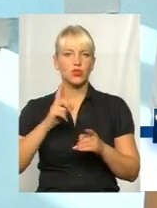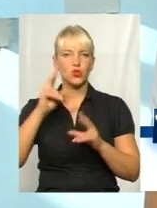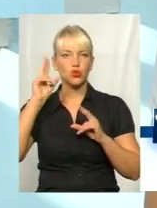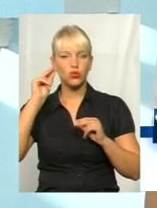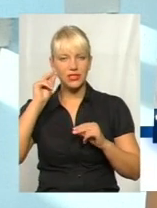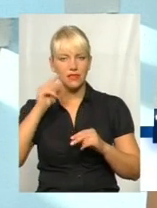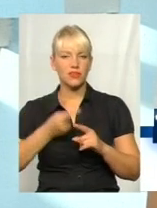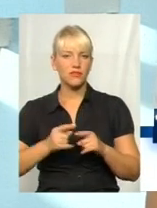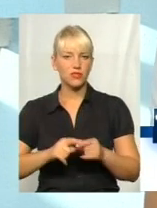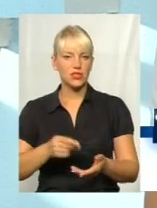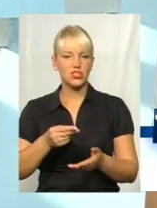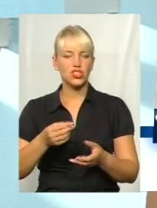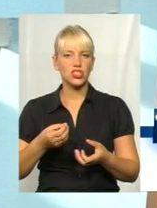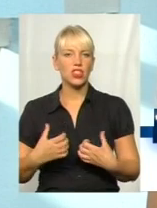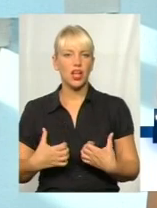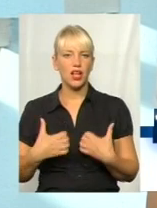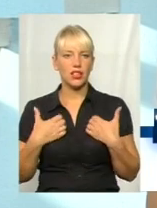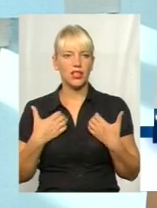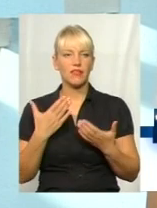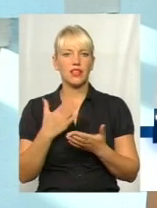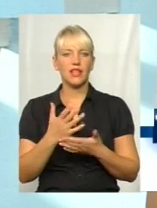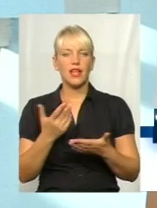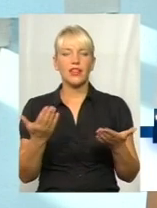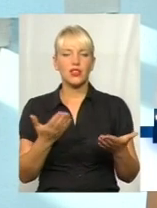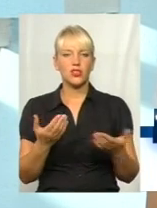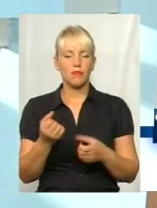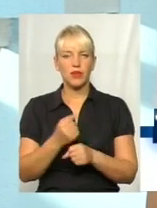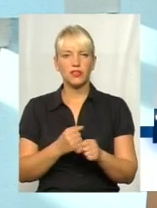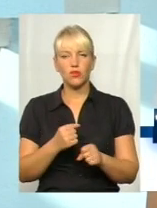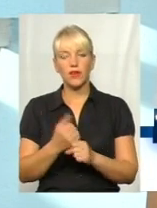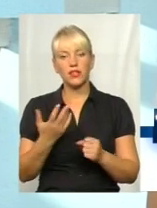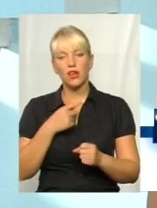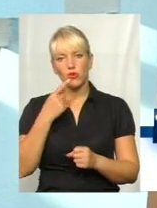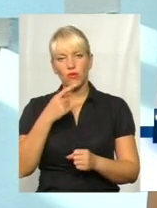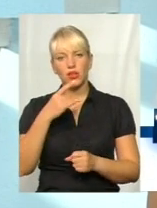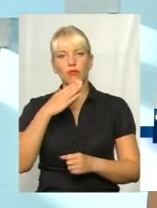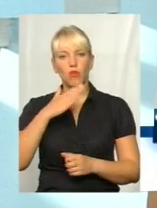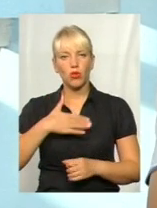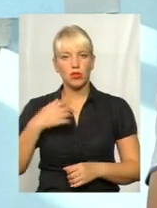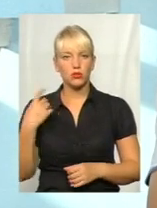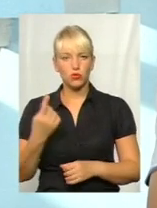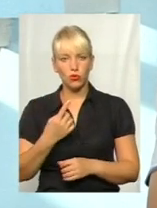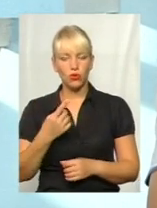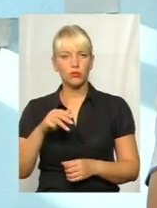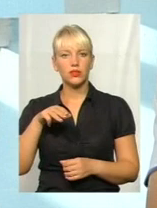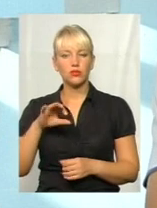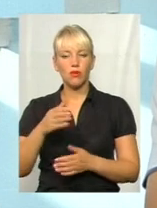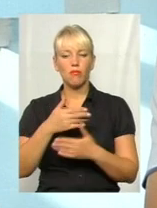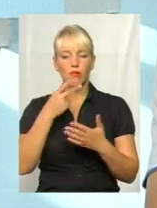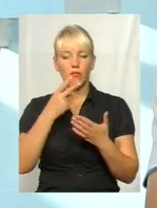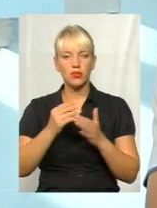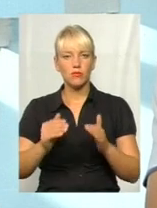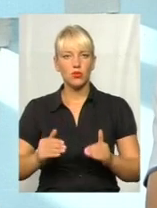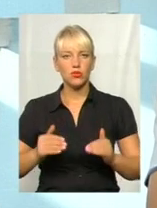жахливі і нам є над чим працювати. А якщо взяти область, то ми бачимо зростання